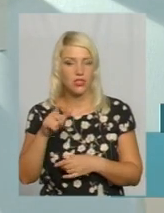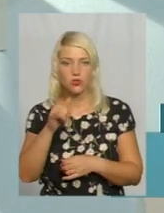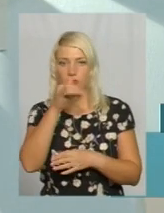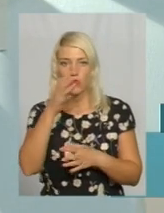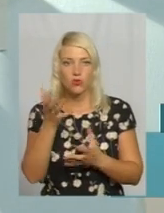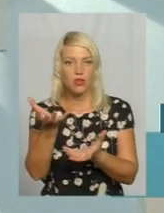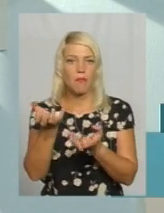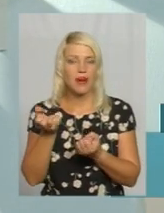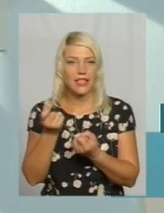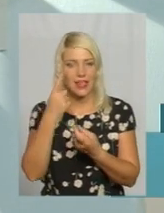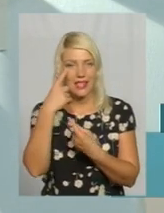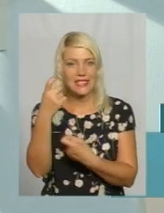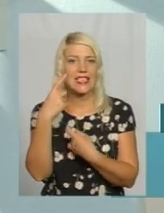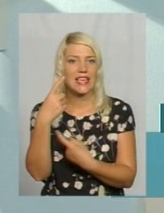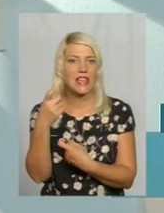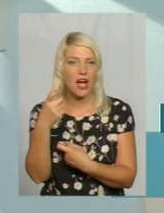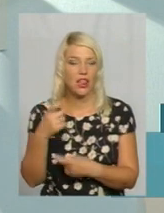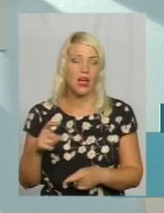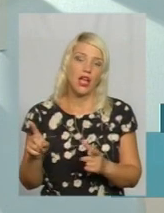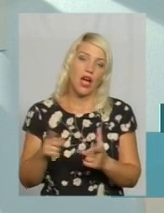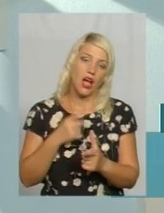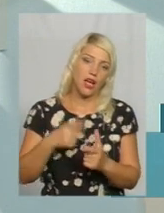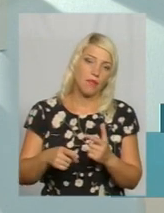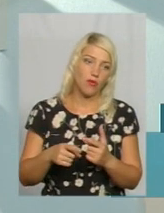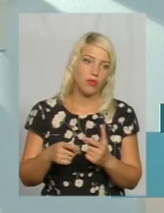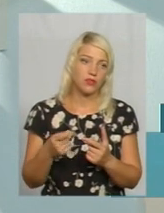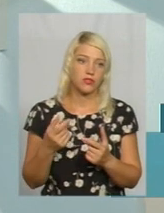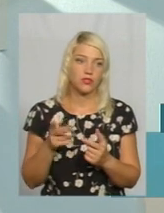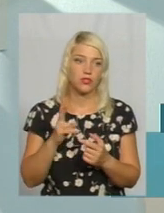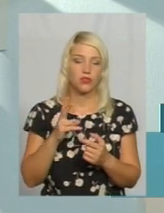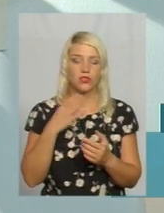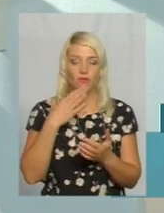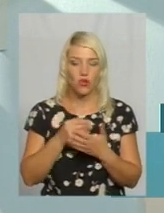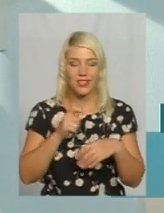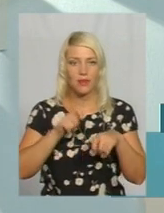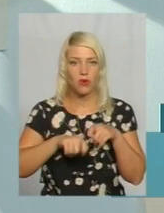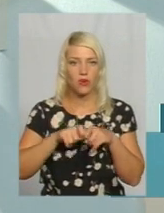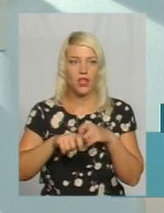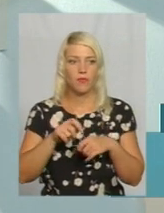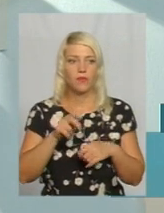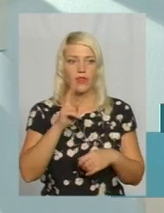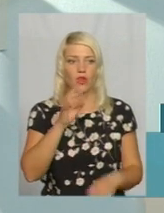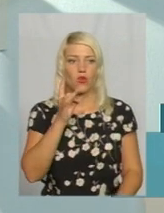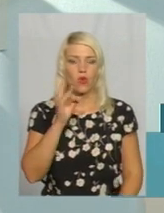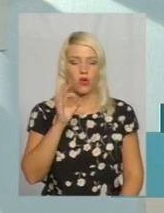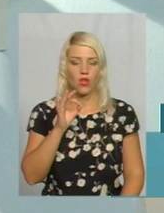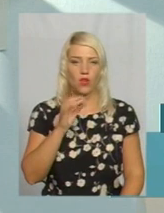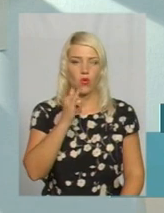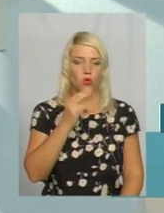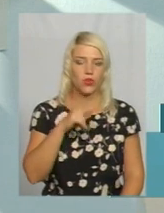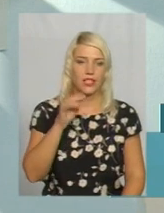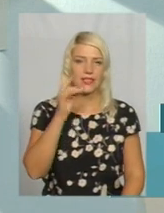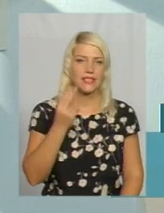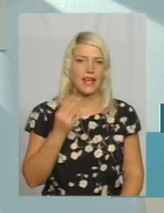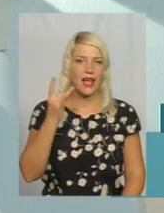можуть прийняти сигнал Т2. Крім того, свої вимірювання проводить концерн РРТ, проводить УДЦР, але